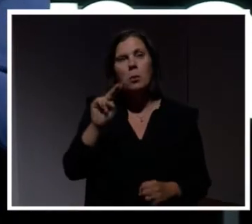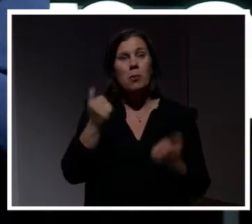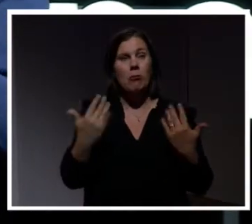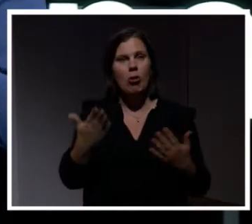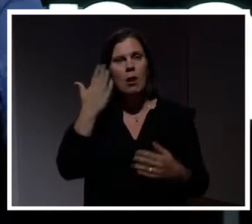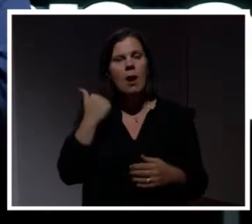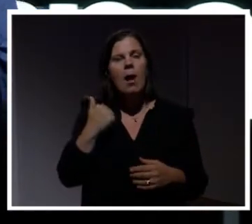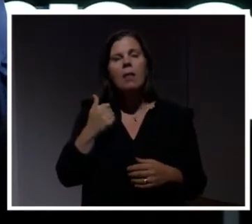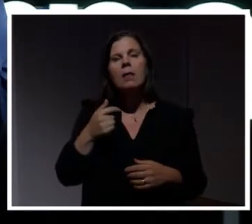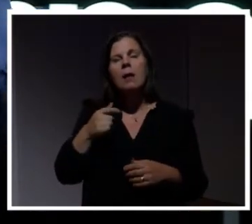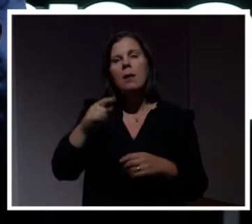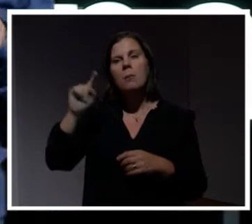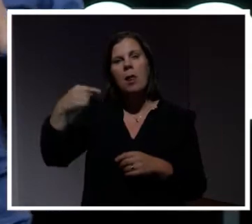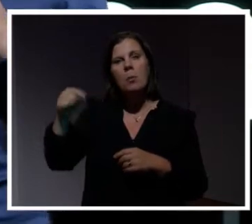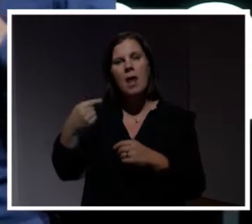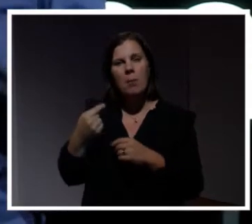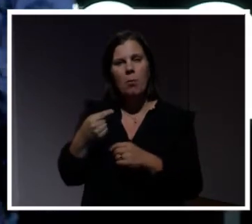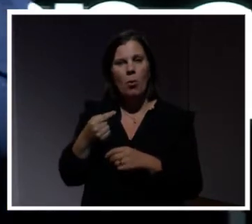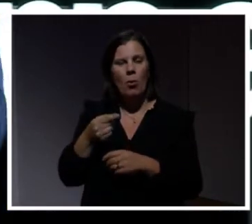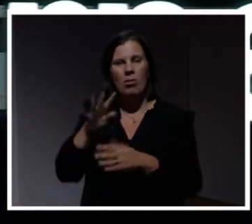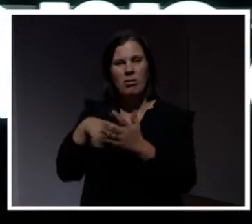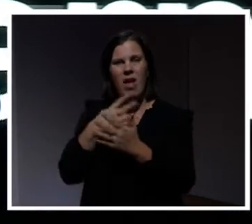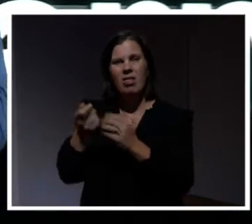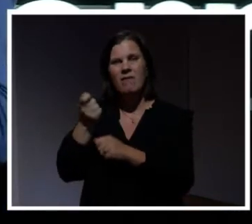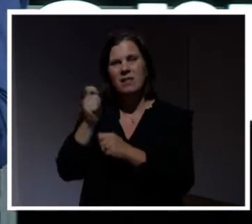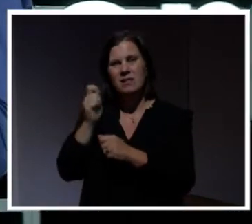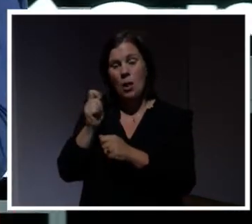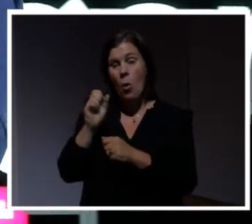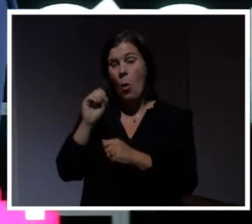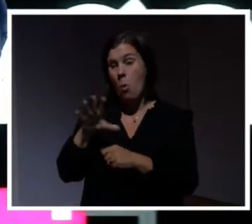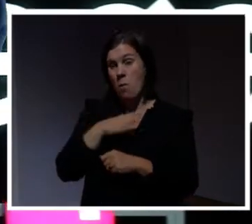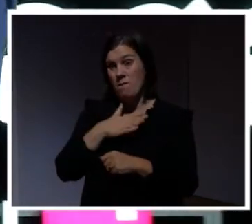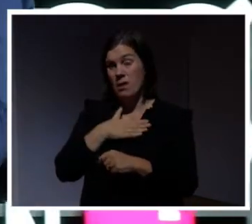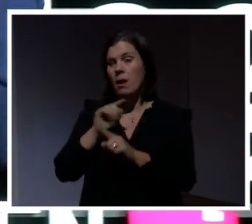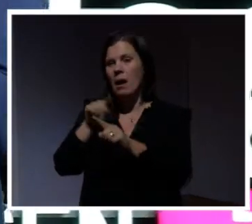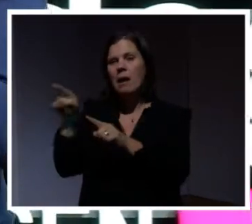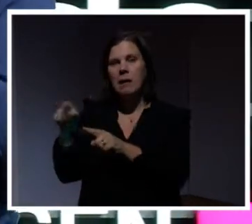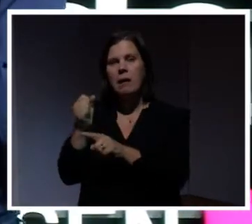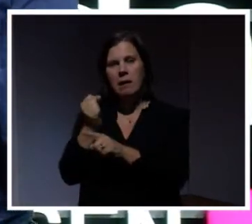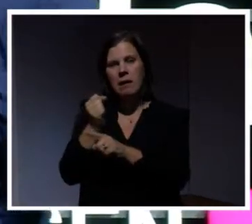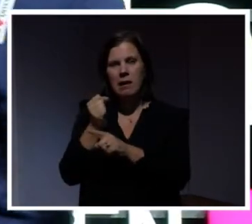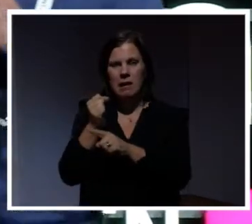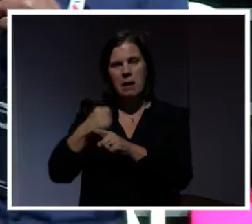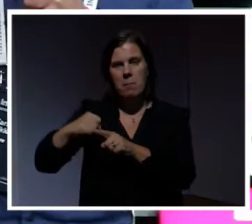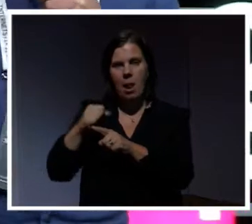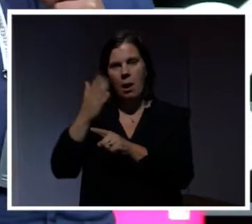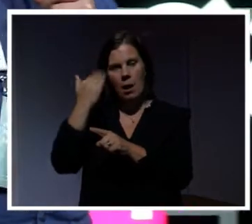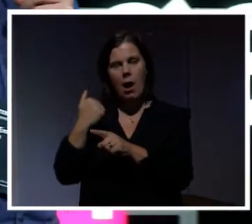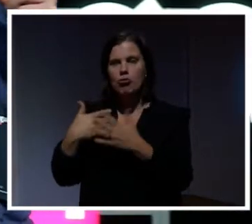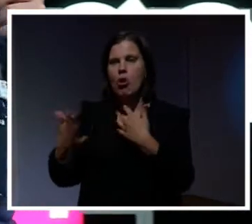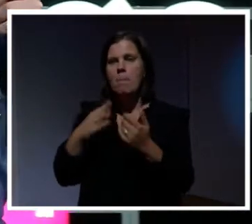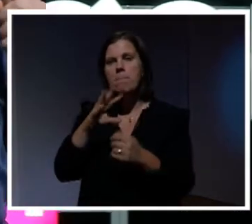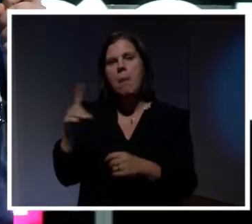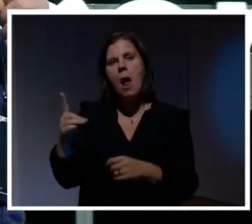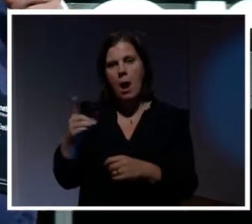på nätfiskesidor. Så om man vill driva sin egen nätfisketjänst så finns det kriminella som säljer färdiga mallar som man kan